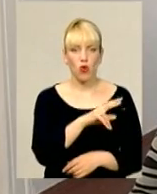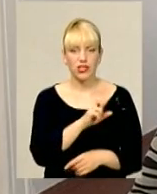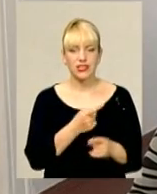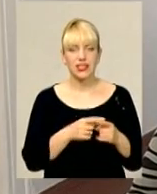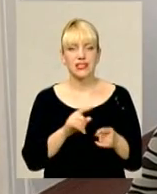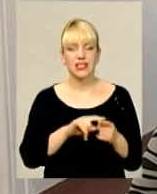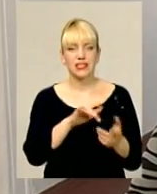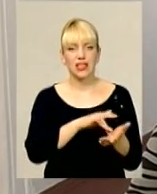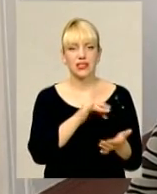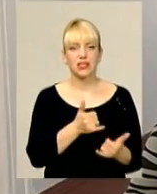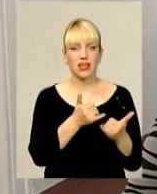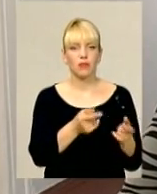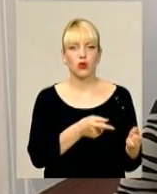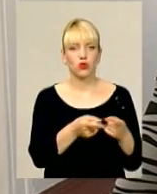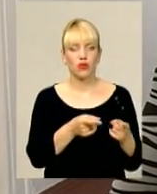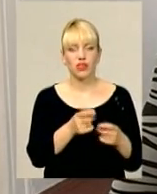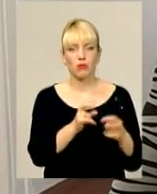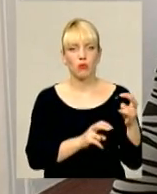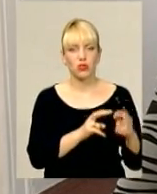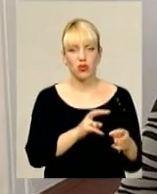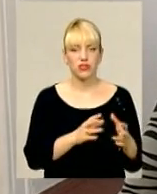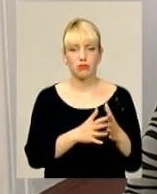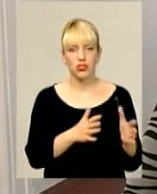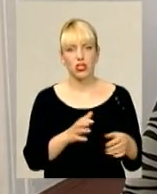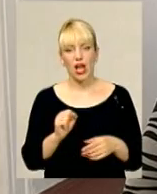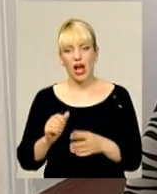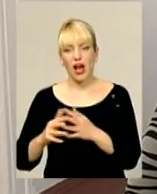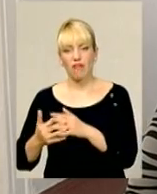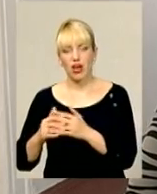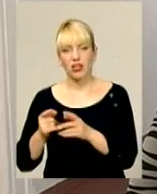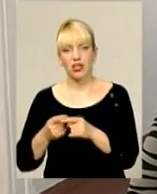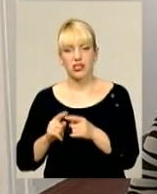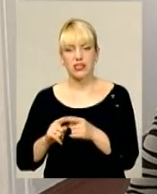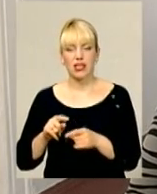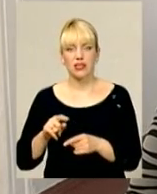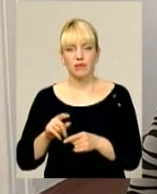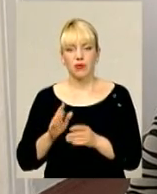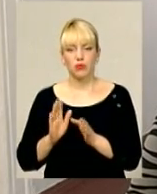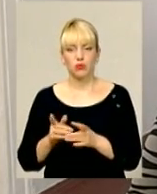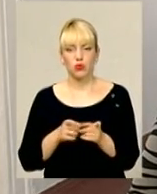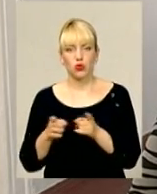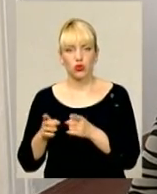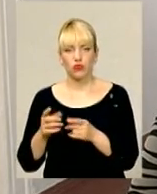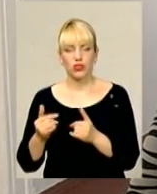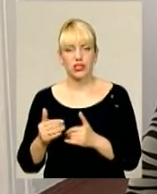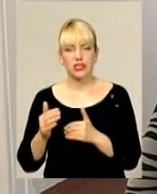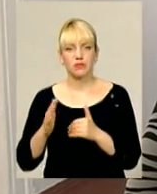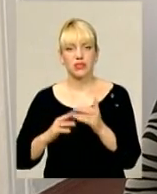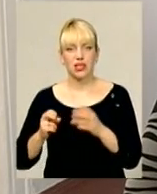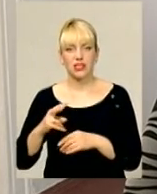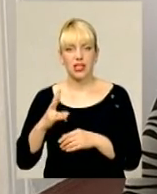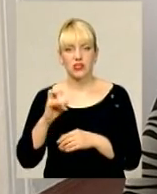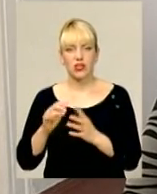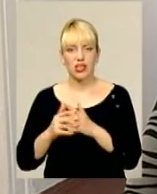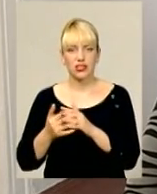центр для підготовки для промисловості більше, а в аграрному ліцей, Говорському все ж таки більше спеціалізацію зробити